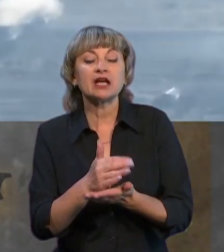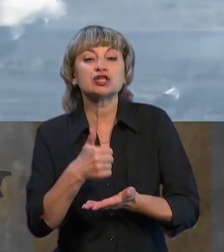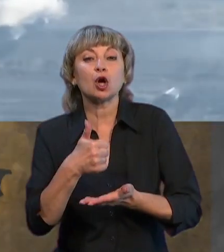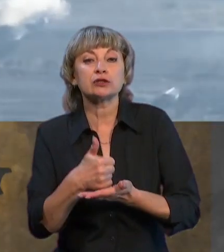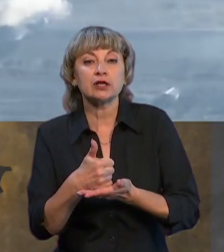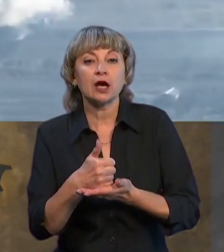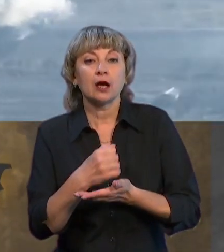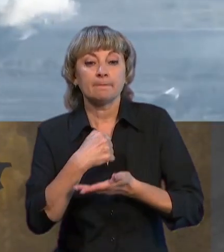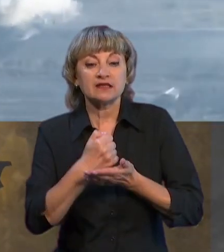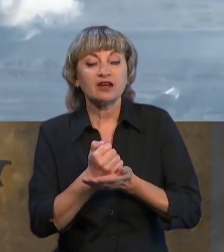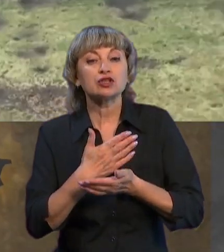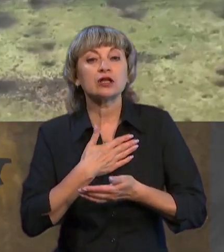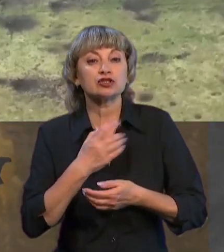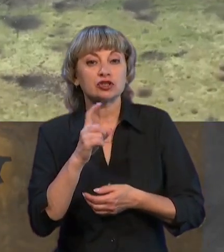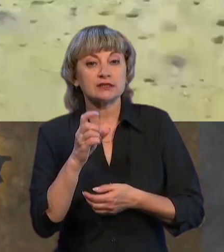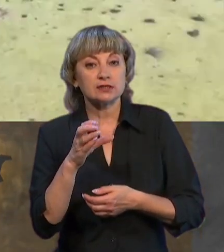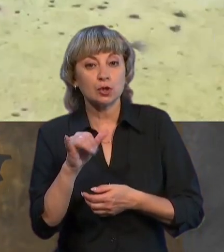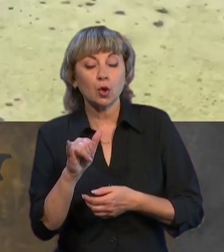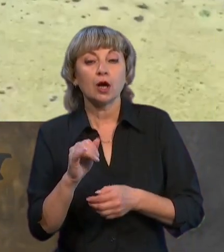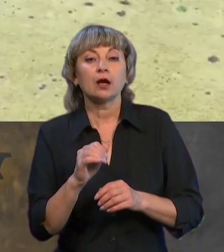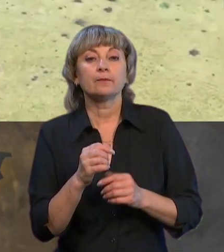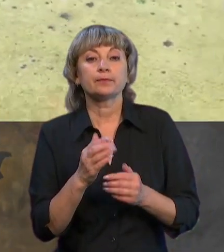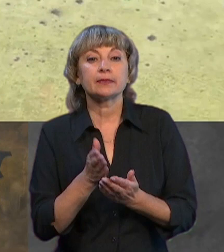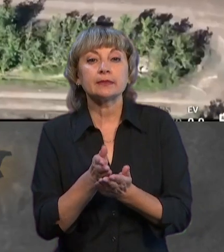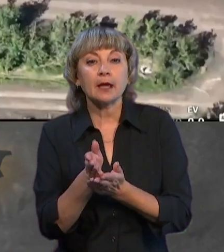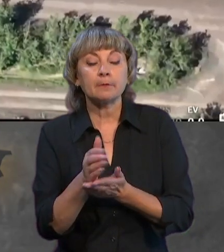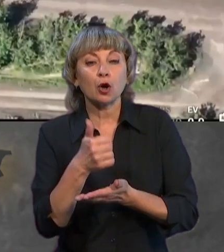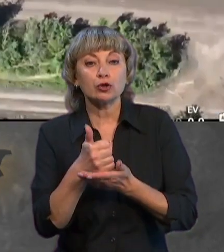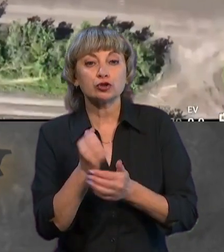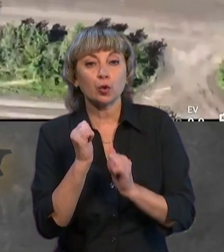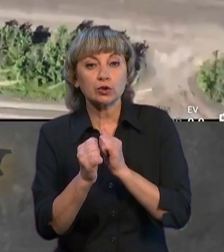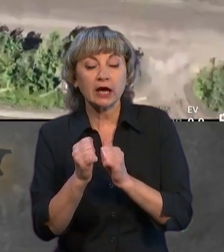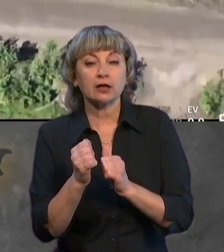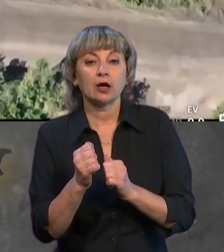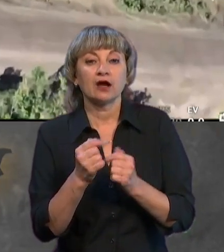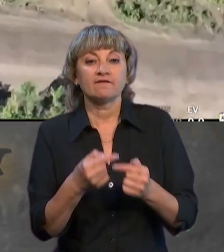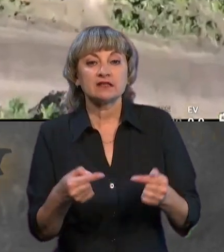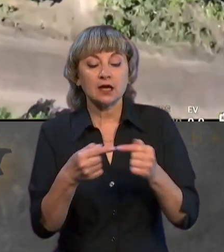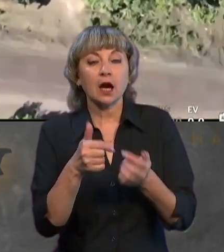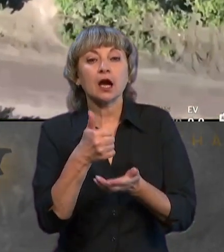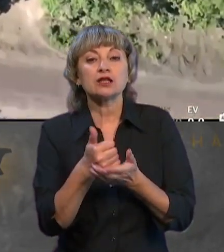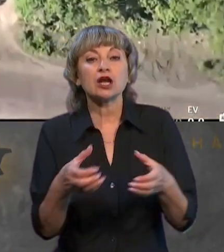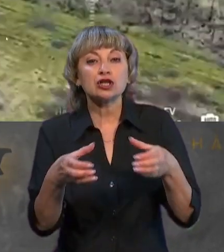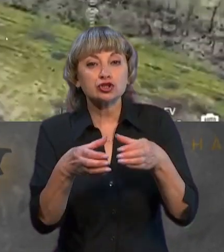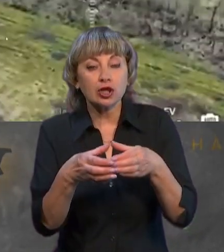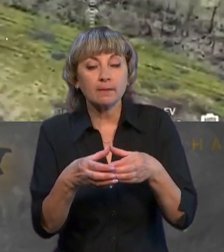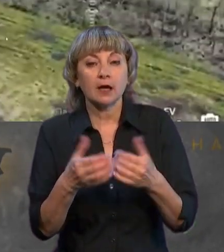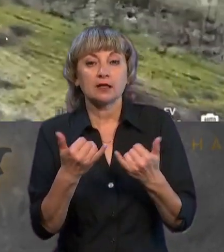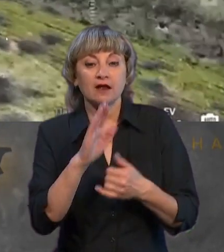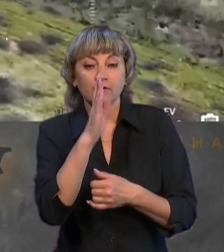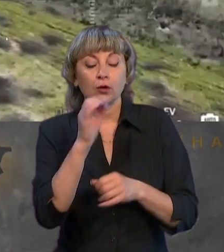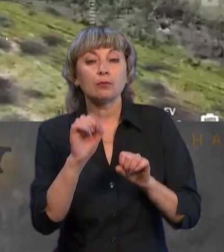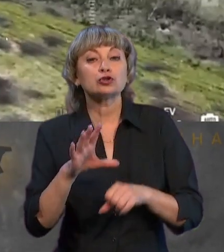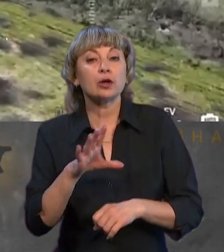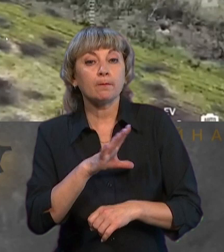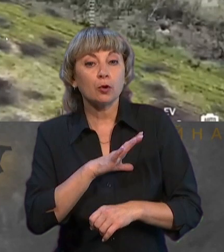вона не підтверджується нашими збройними силами, тому що якраз напрямок основного удару визначає Генеральний штаб. І для ворога може бути